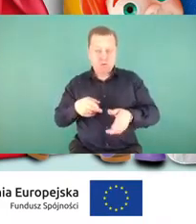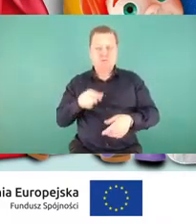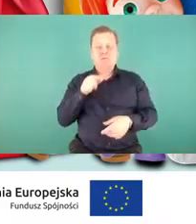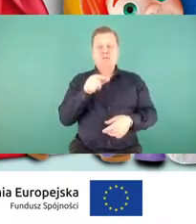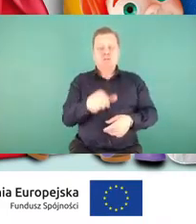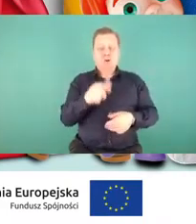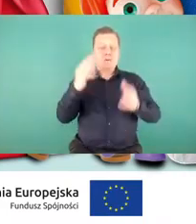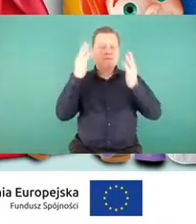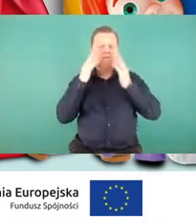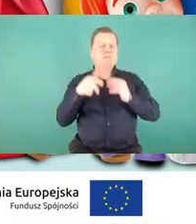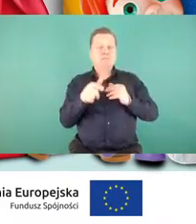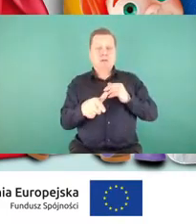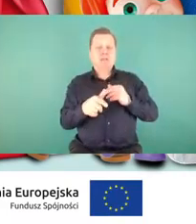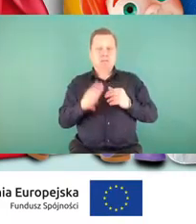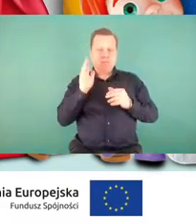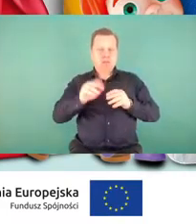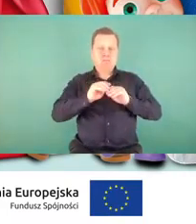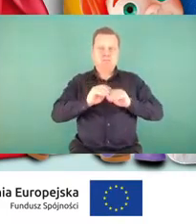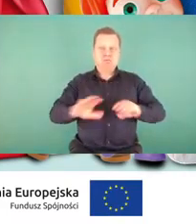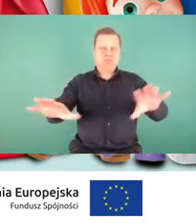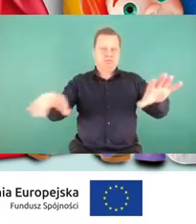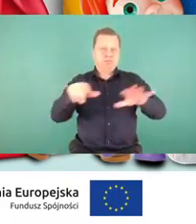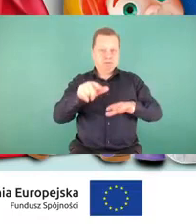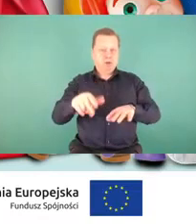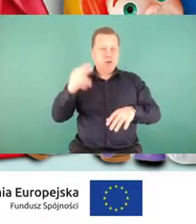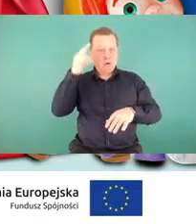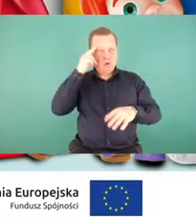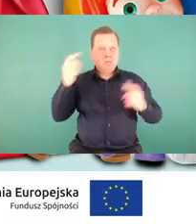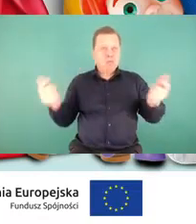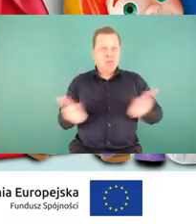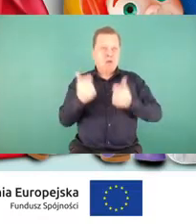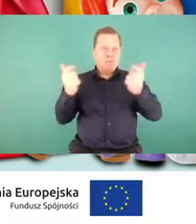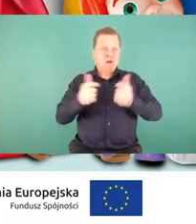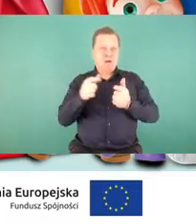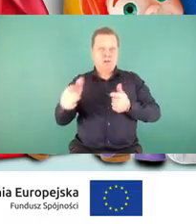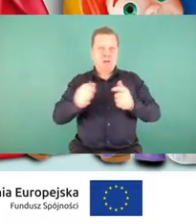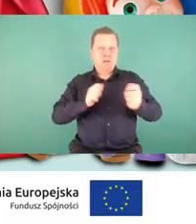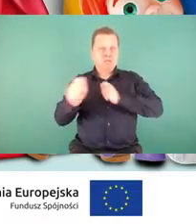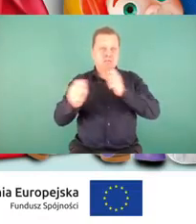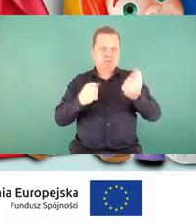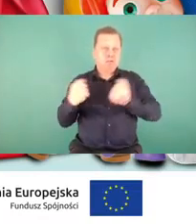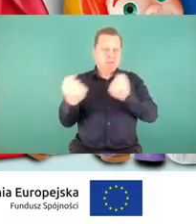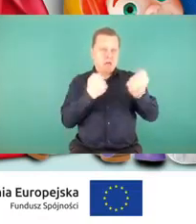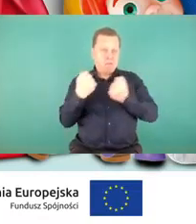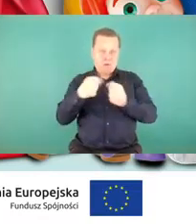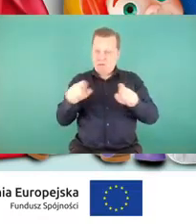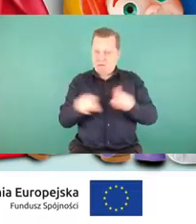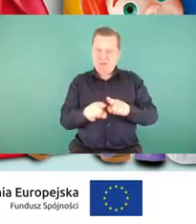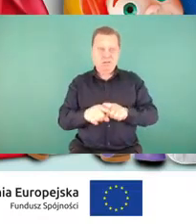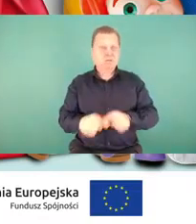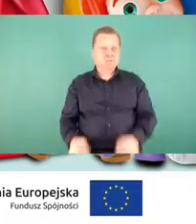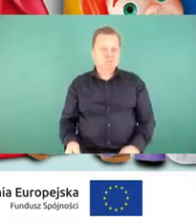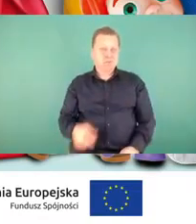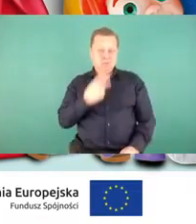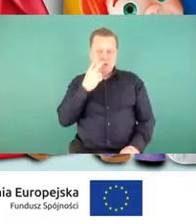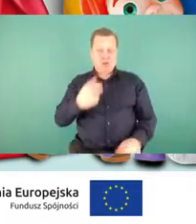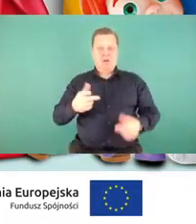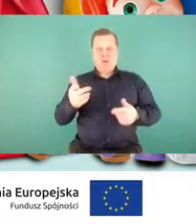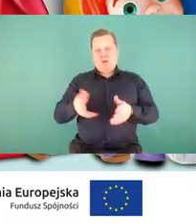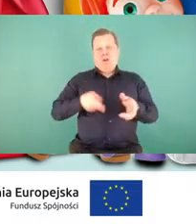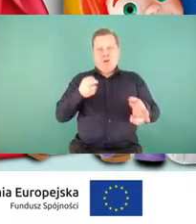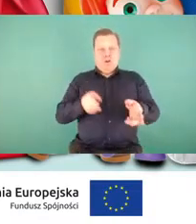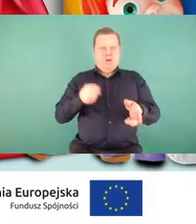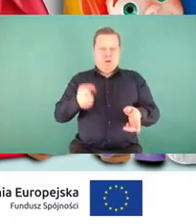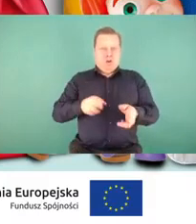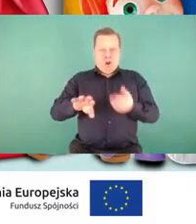oddziaływuje na kwestie rozumienia zagrożenia w ogóle w ruchu drogowym, gdyż pamiętajmy, że obszary kolejowe nie są w jakikolwiek sposób